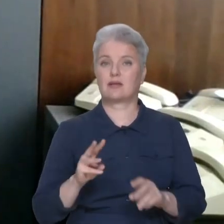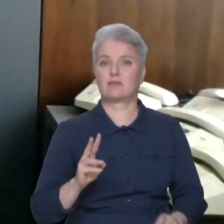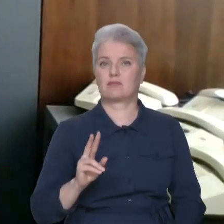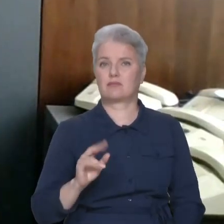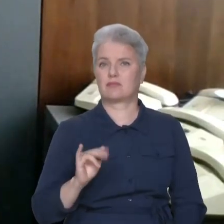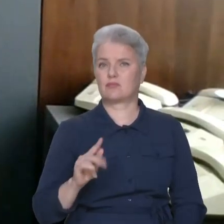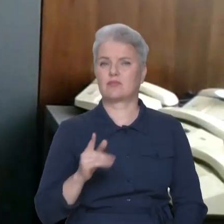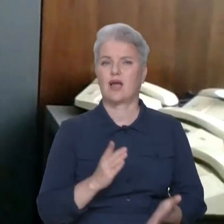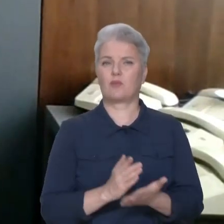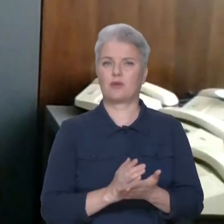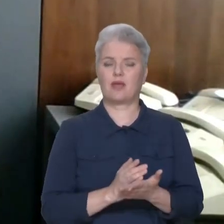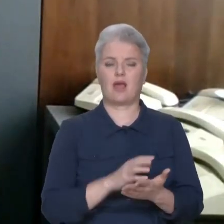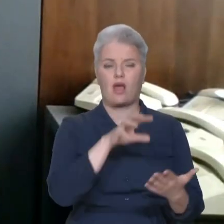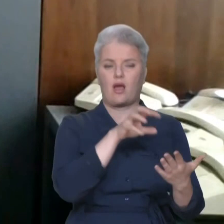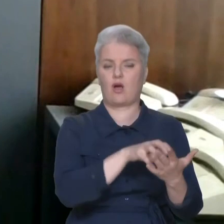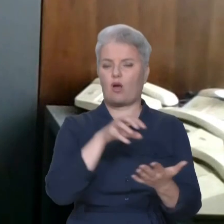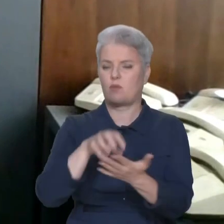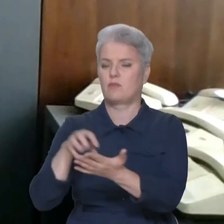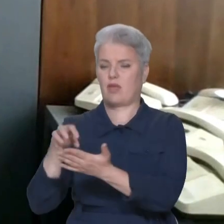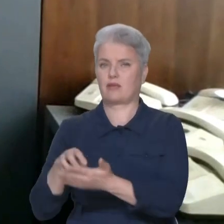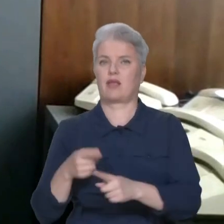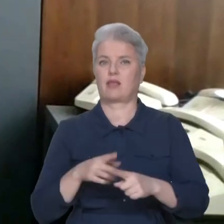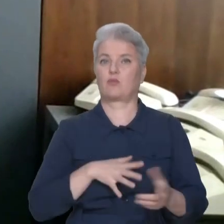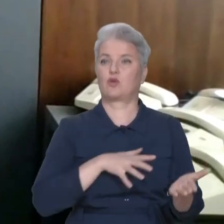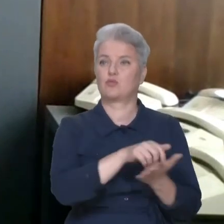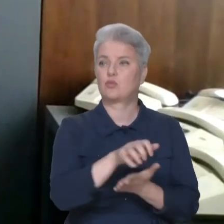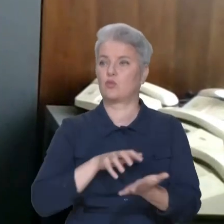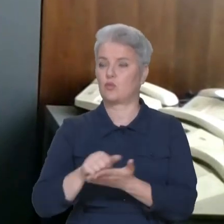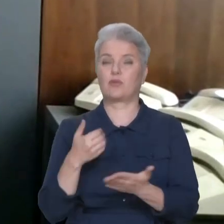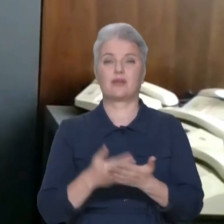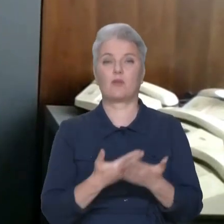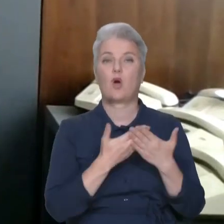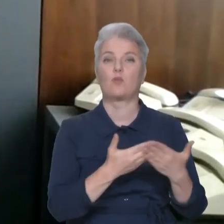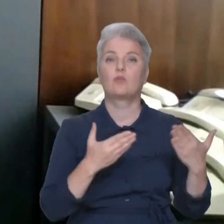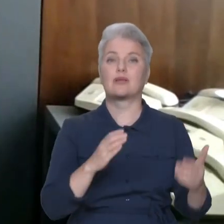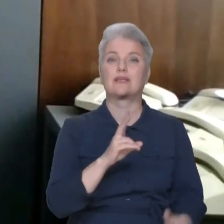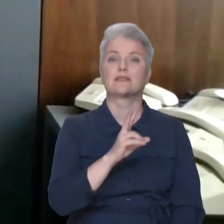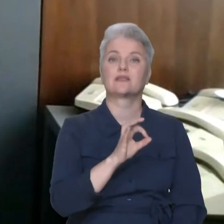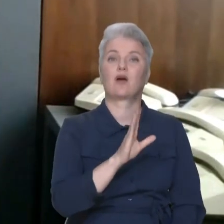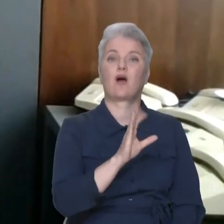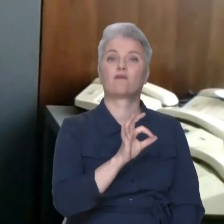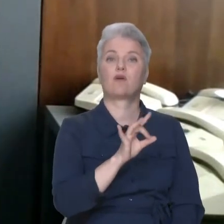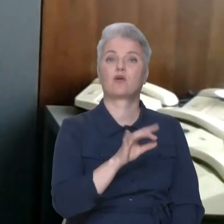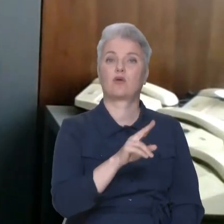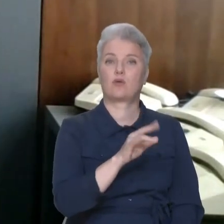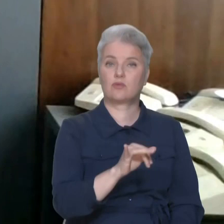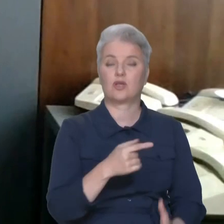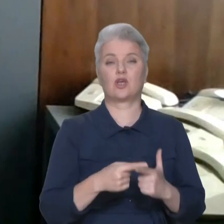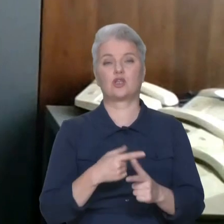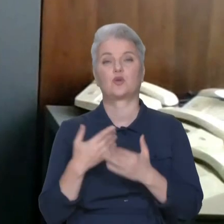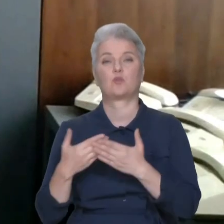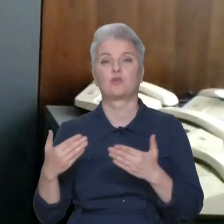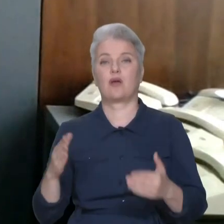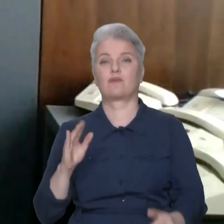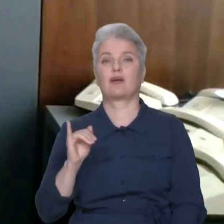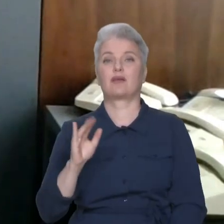конкретні лоти об'єктів, які були зруйновані, наприклад, музеївського родинівці чи музеїв Іванкові. Безперечно,